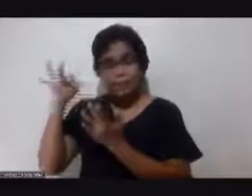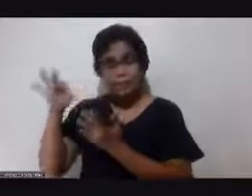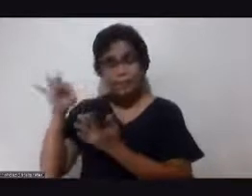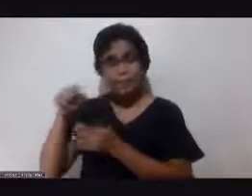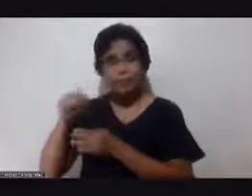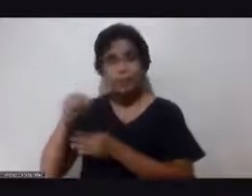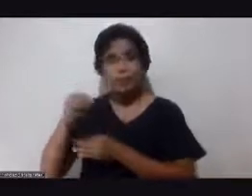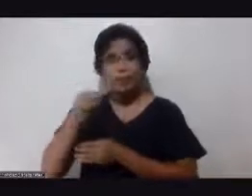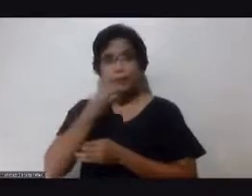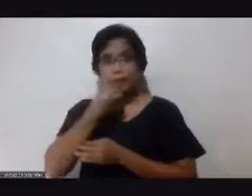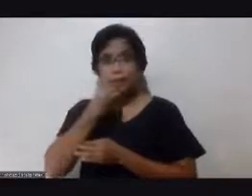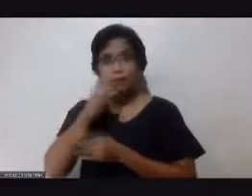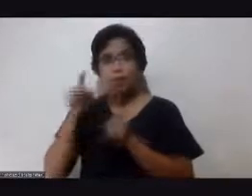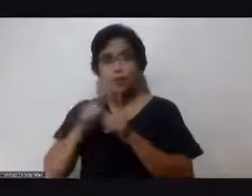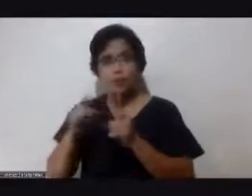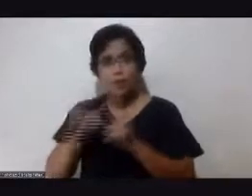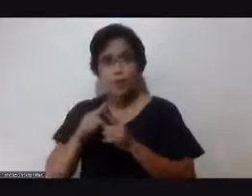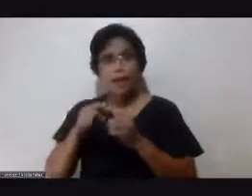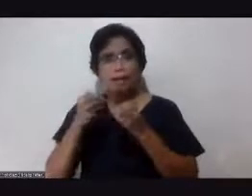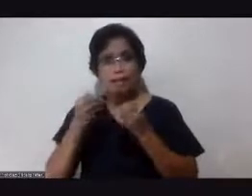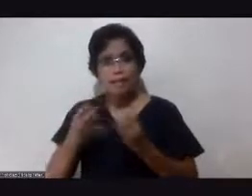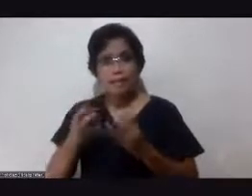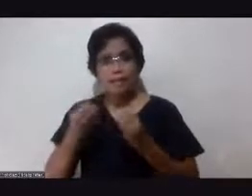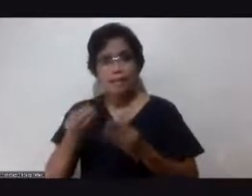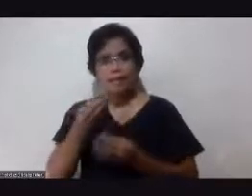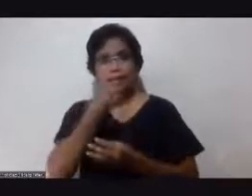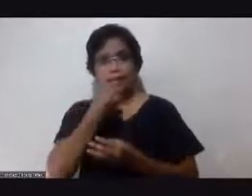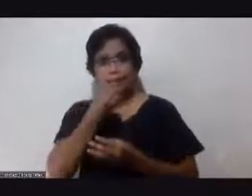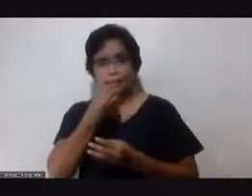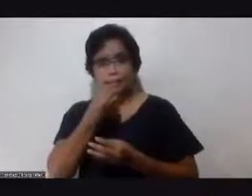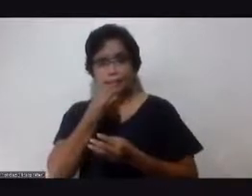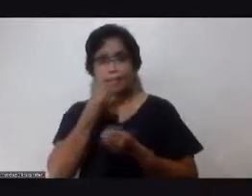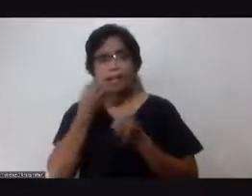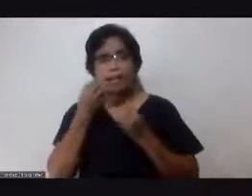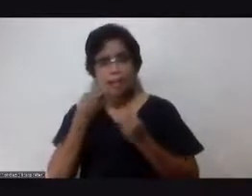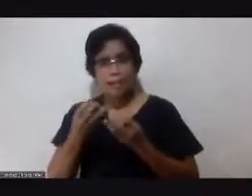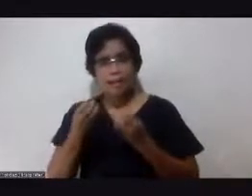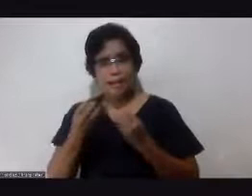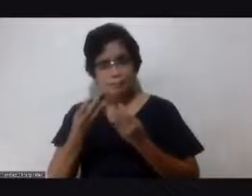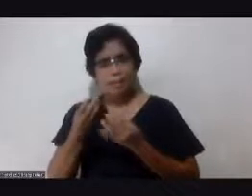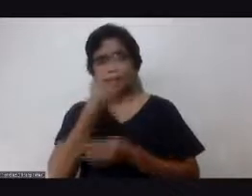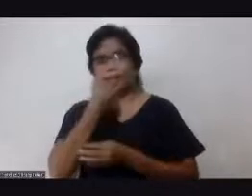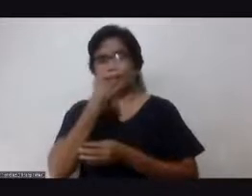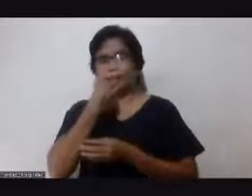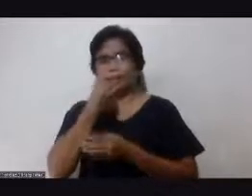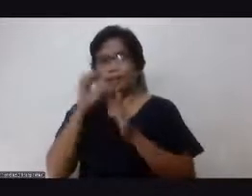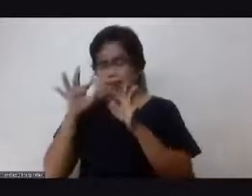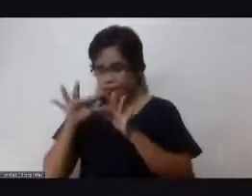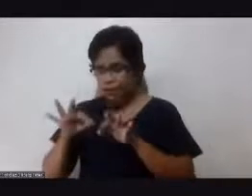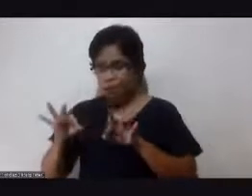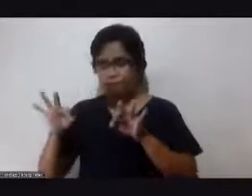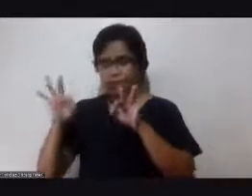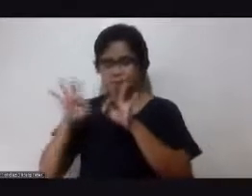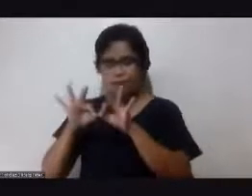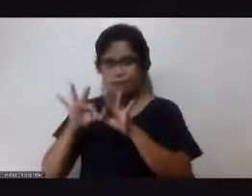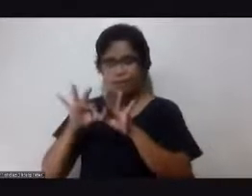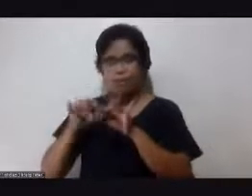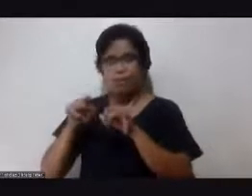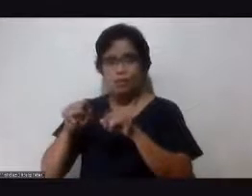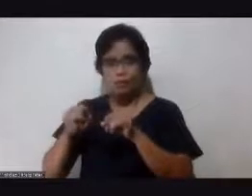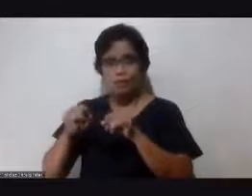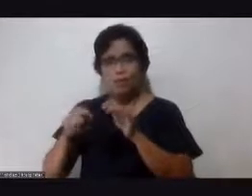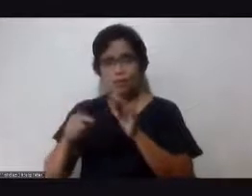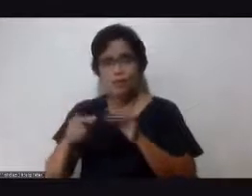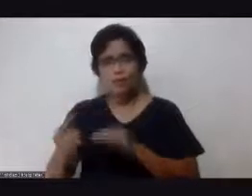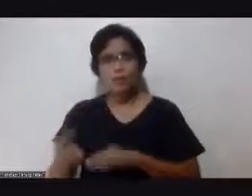yung rami ng kinakain natin yung rami napakamahalaga at yung dalas ng